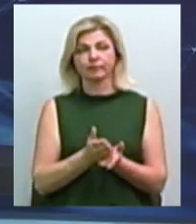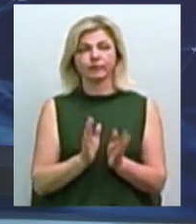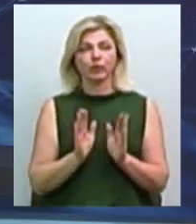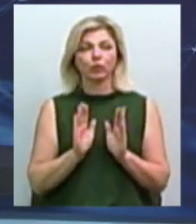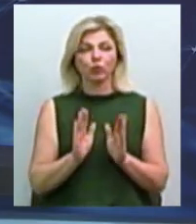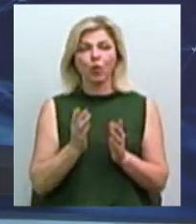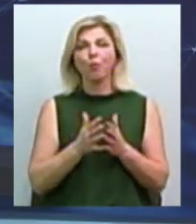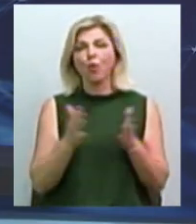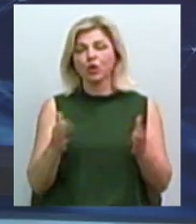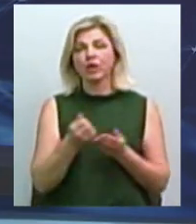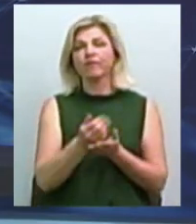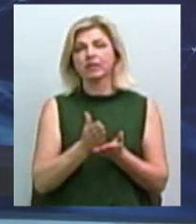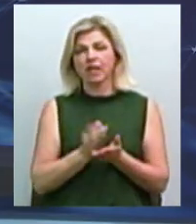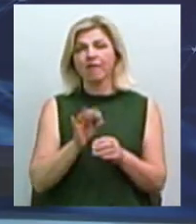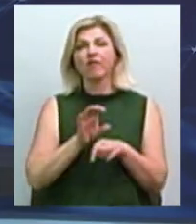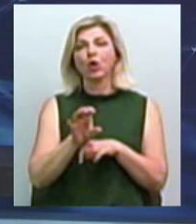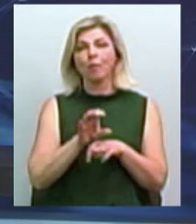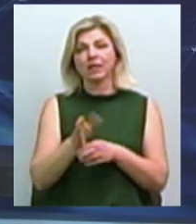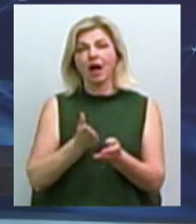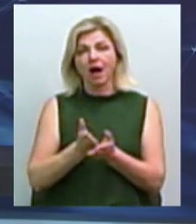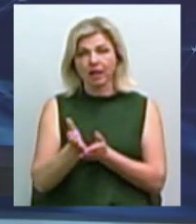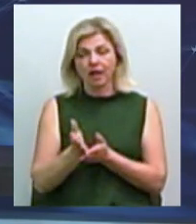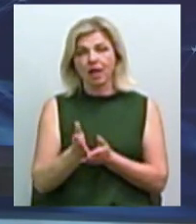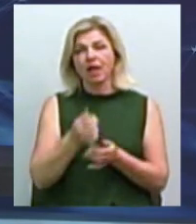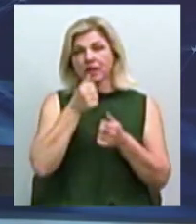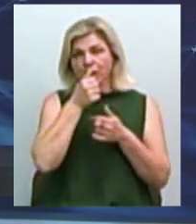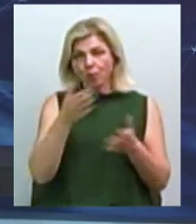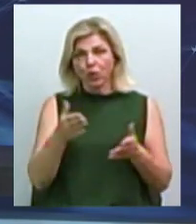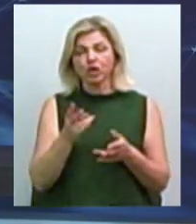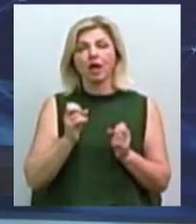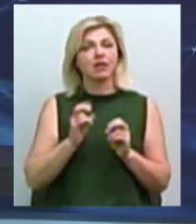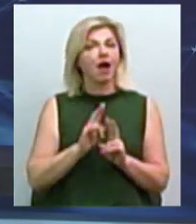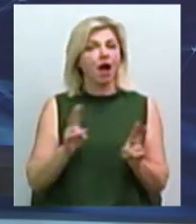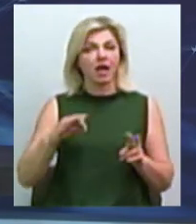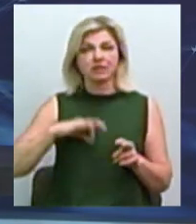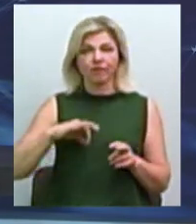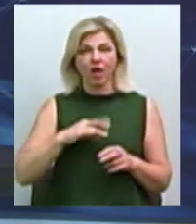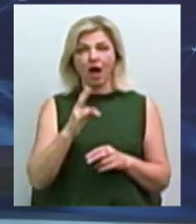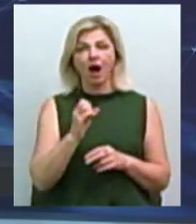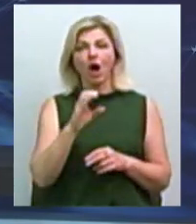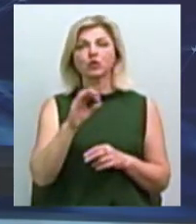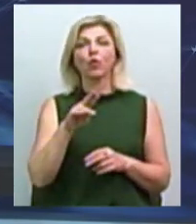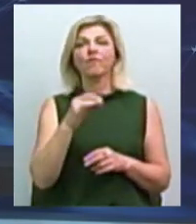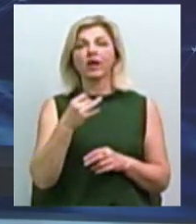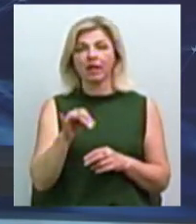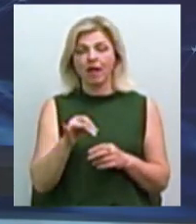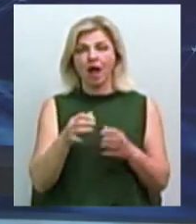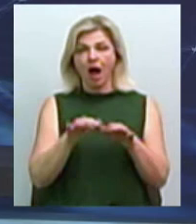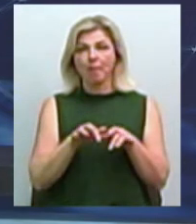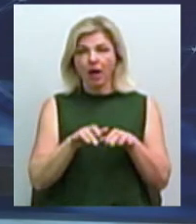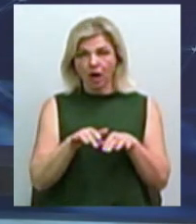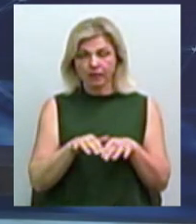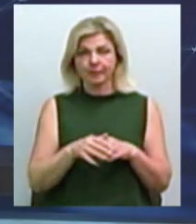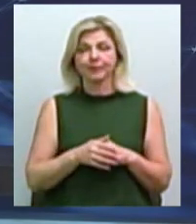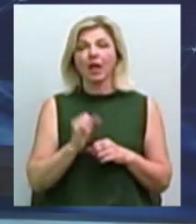Більшість всього – послуги і виробнича галузь. Виробнича галузь сама по собі не може ніяк застосовувати контрольну касу апарати, тому що вони не кінцевий реалізатор товару.